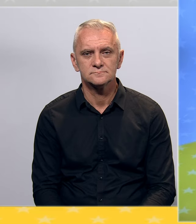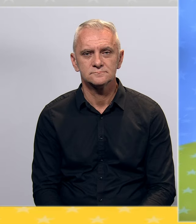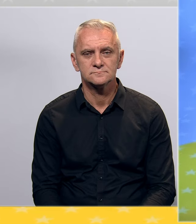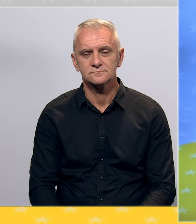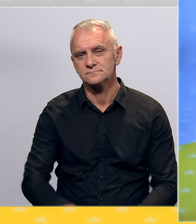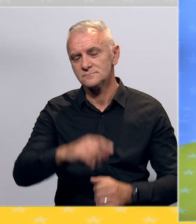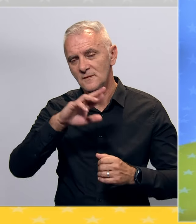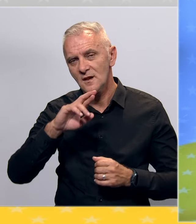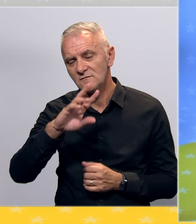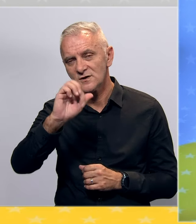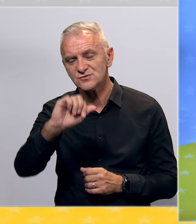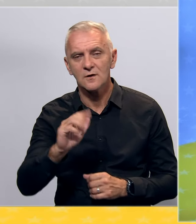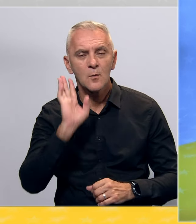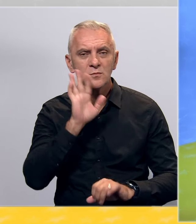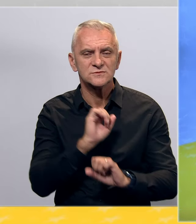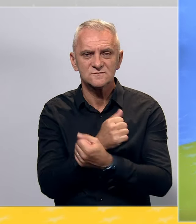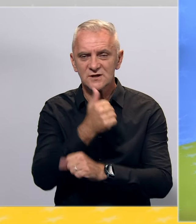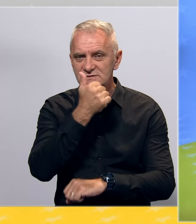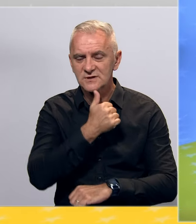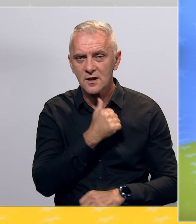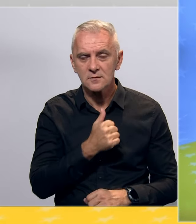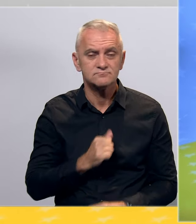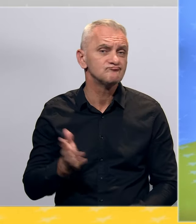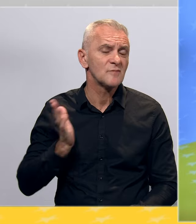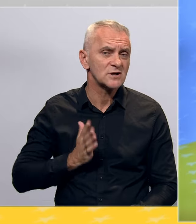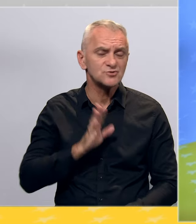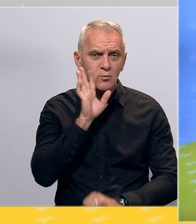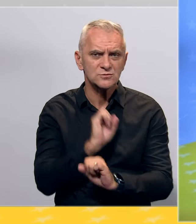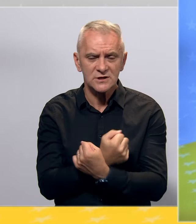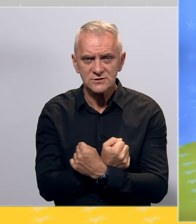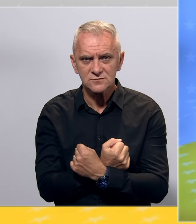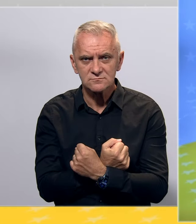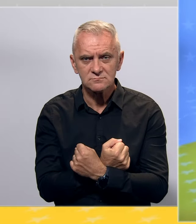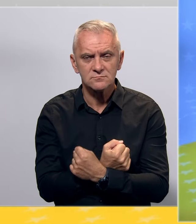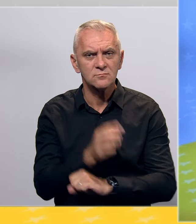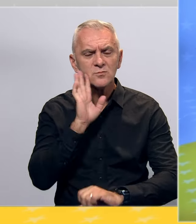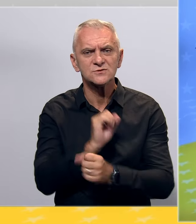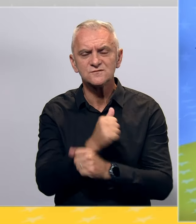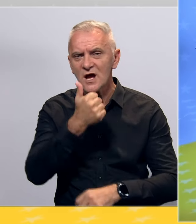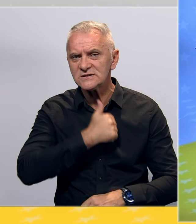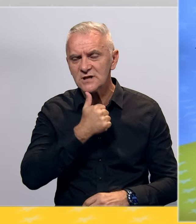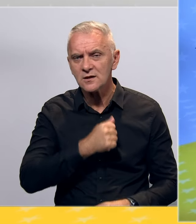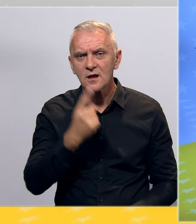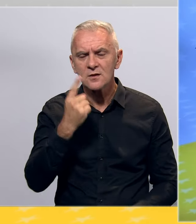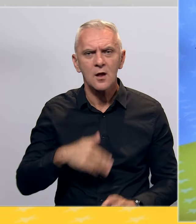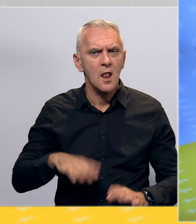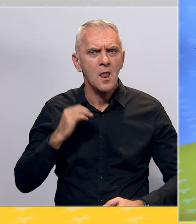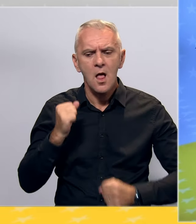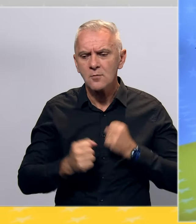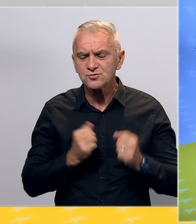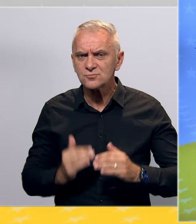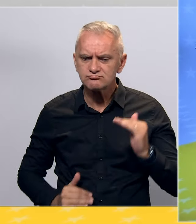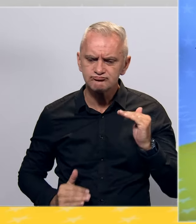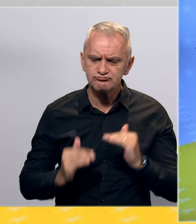Elvira Žnjaković, BH Zeleni. Poštovani građanke i građani Bosne i Hercegovine. Bosno-Hercegovački i Zeleni su jedna od najbrže rastavućih